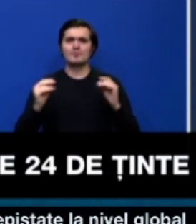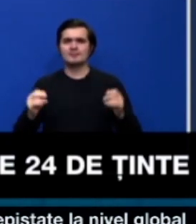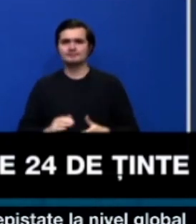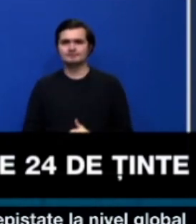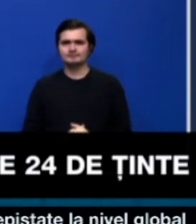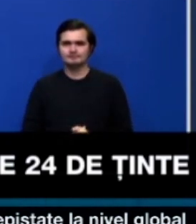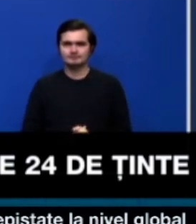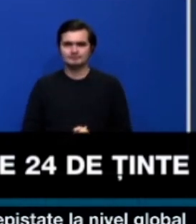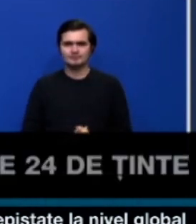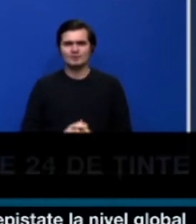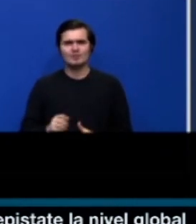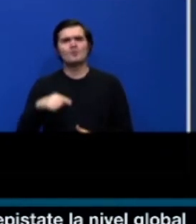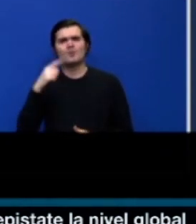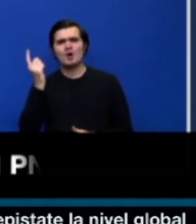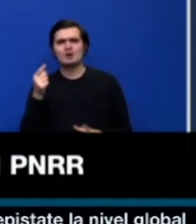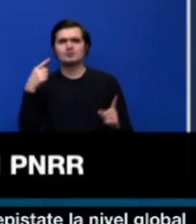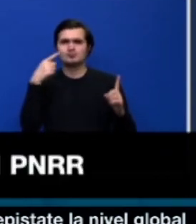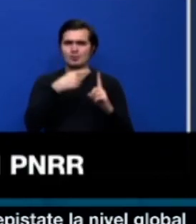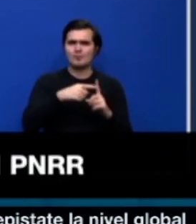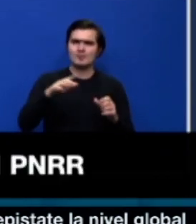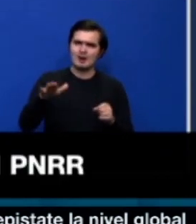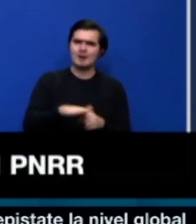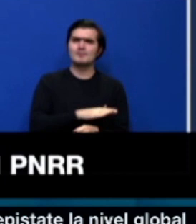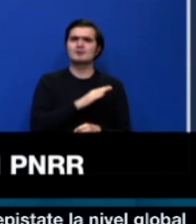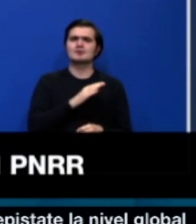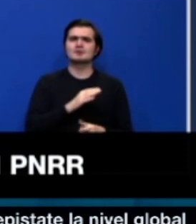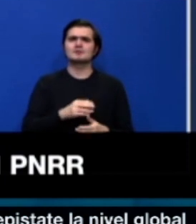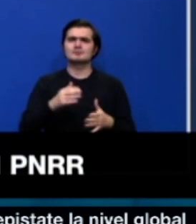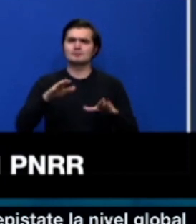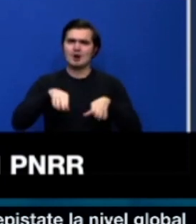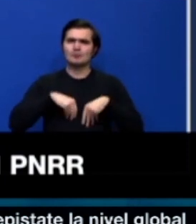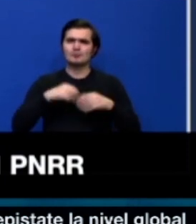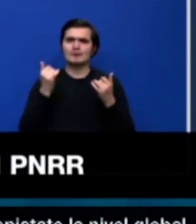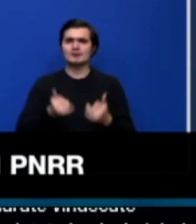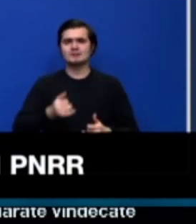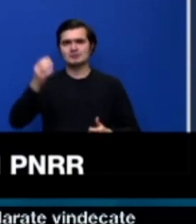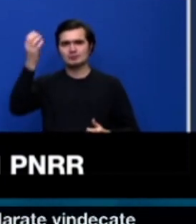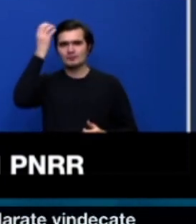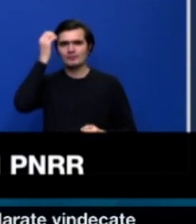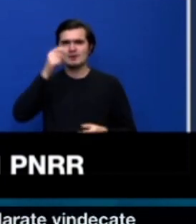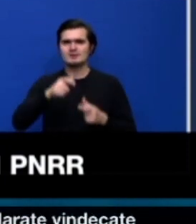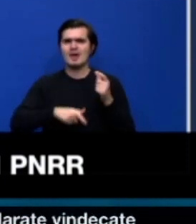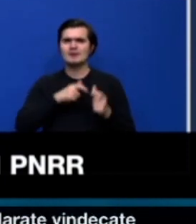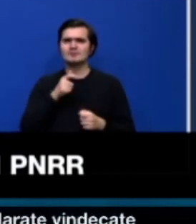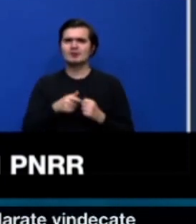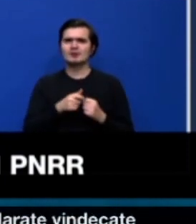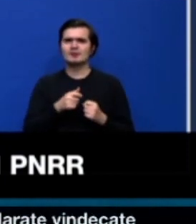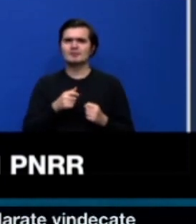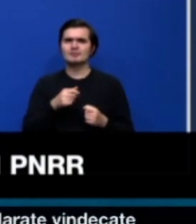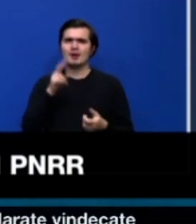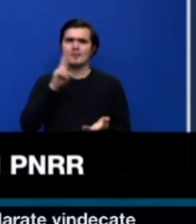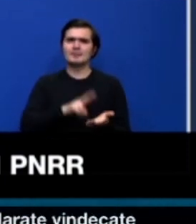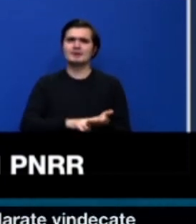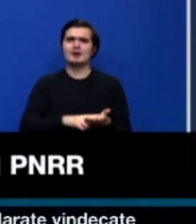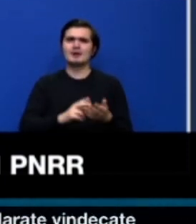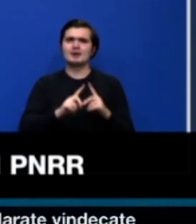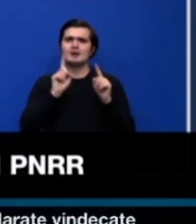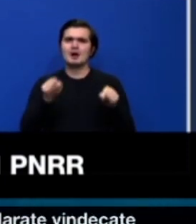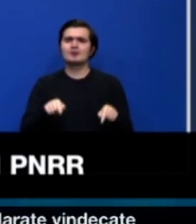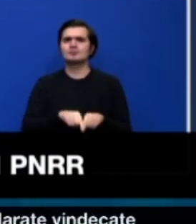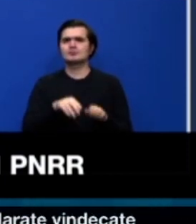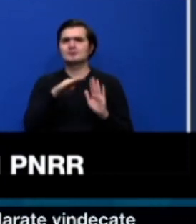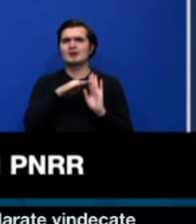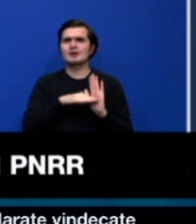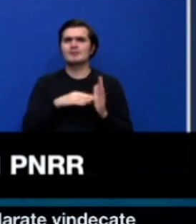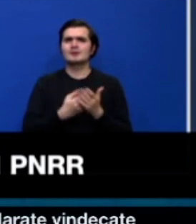Un alt jalon care a fost adoptat astăzi în guvern se refere la intrarea în vigoare a cadrului de reglementare pentru